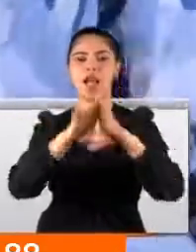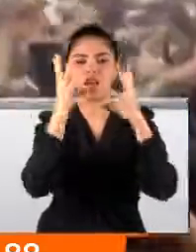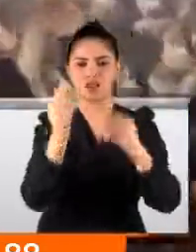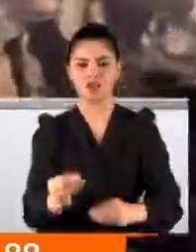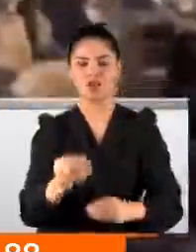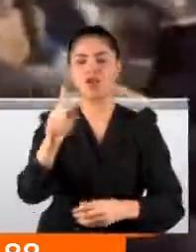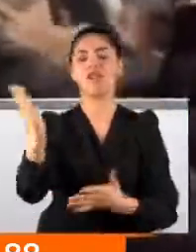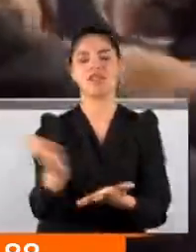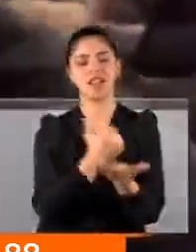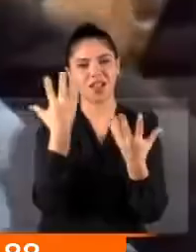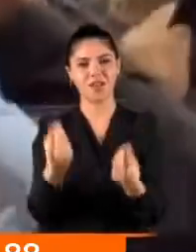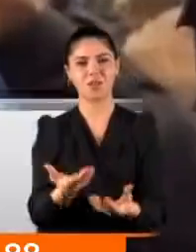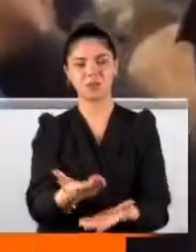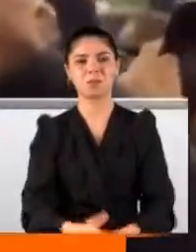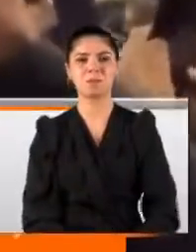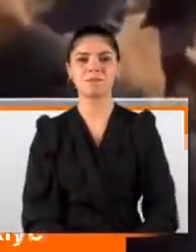kazandı.